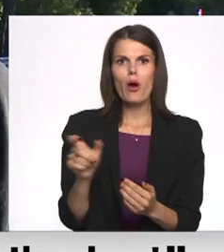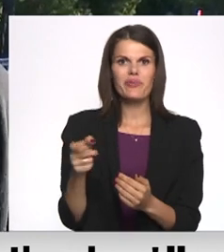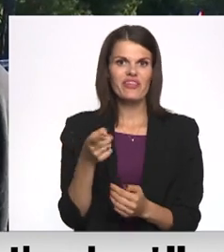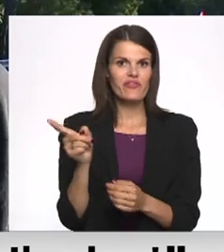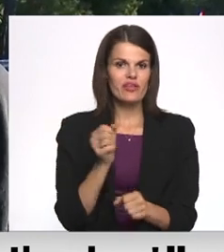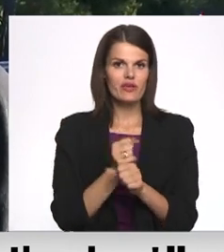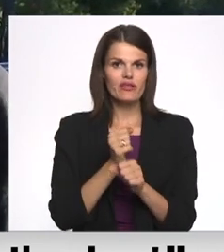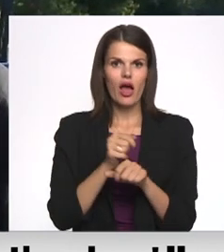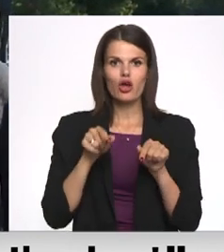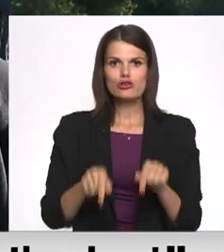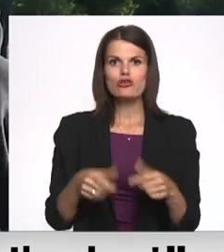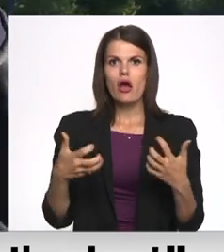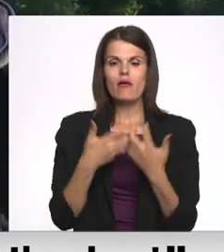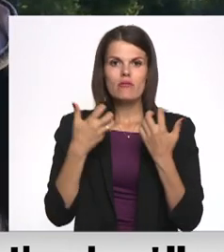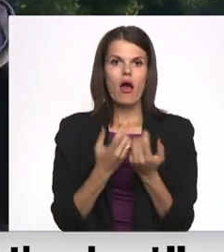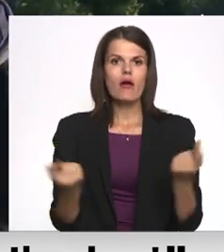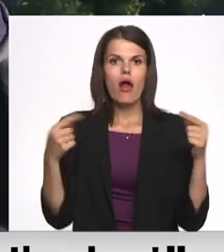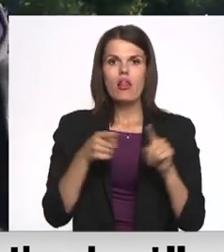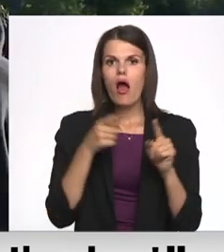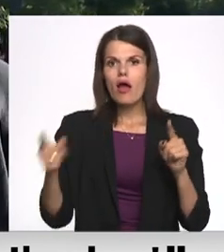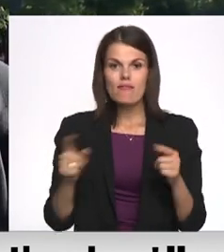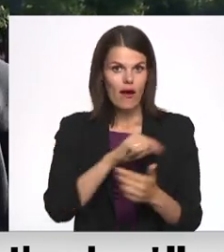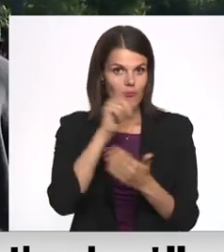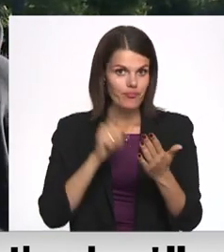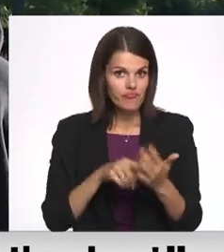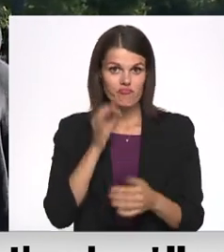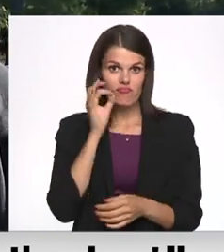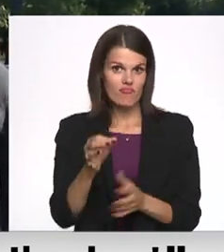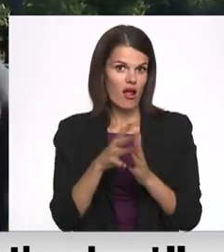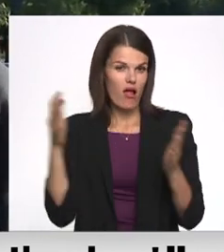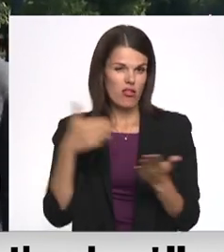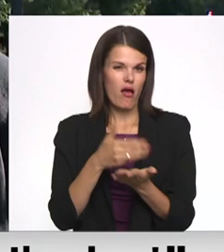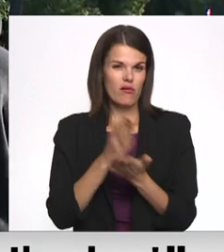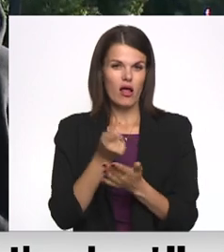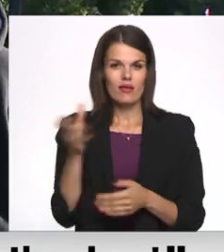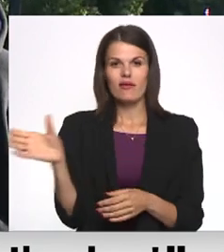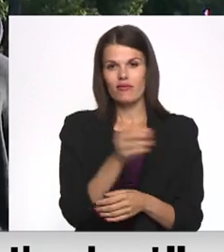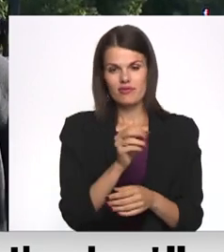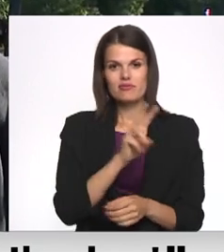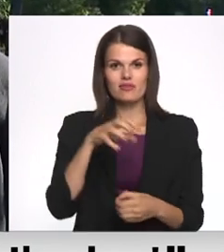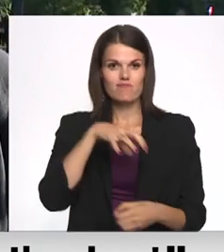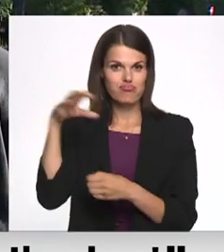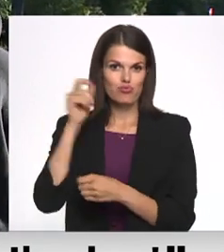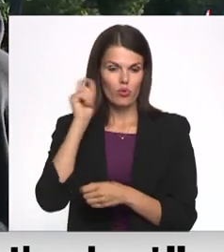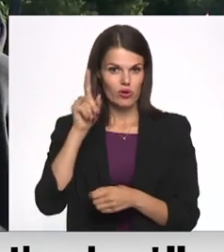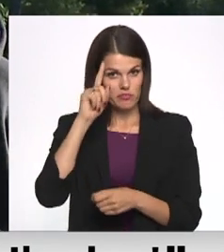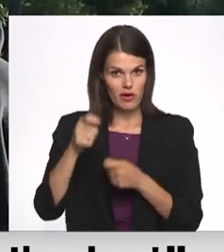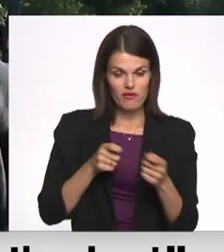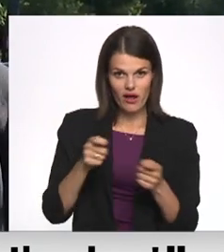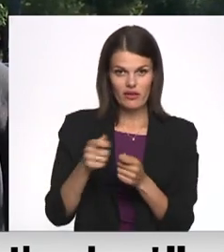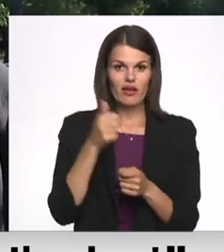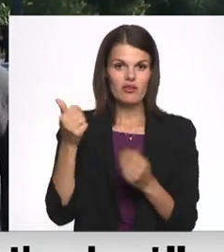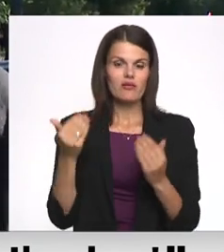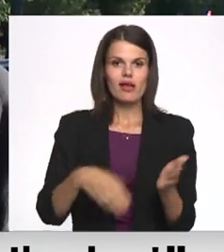dara šajā kara laikā? Nav lielākā daļa. Praktiski visi, kas ir gaisa balonu pilota Ukrainā, viņi šobrīd ir